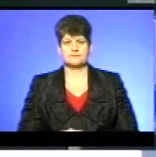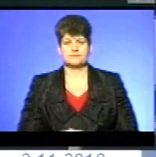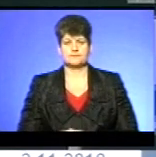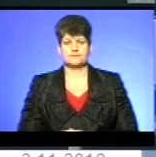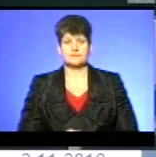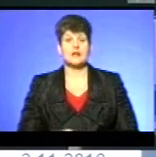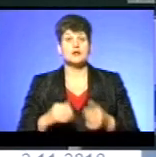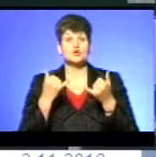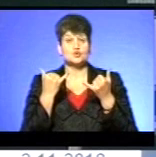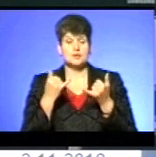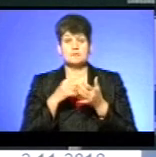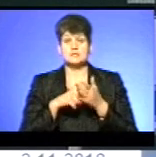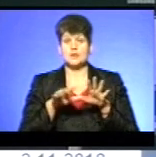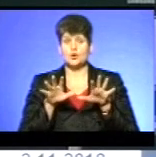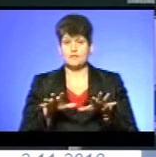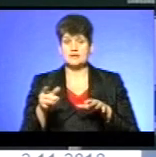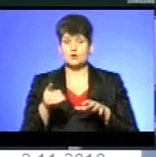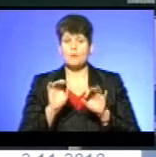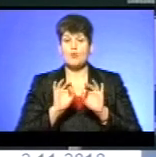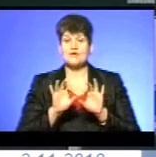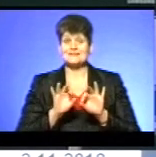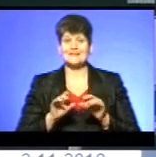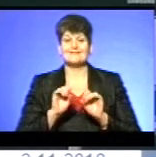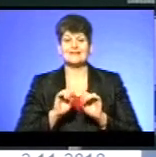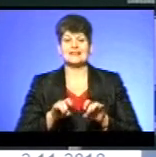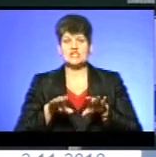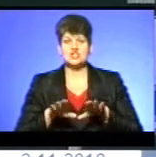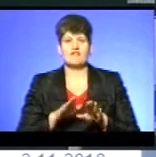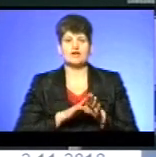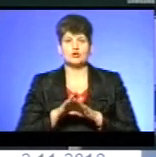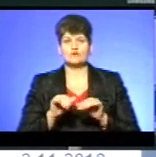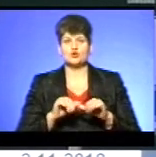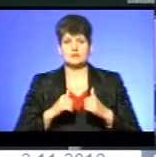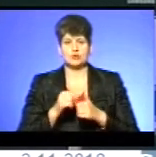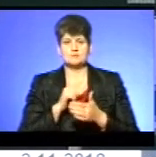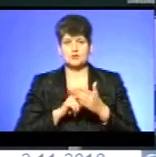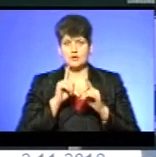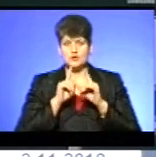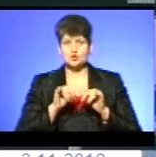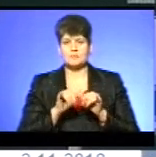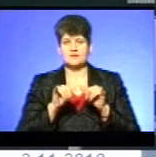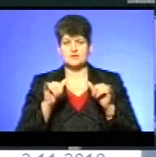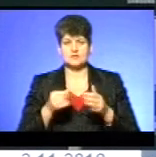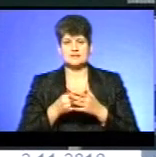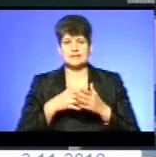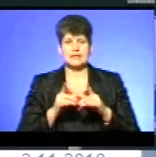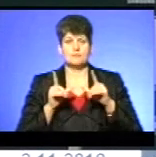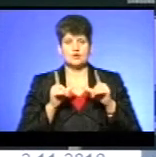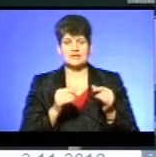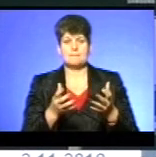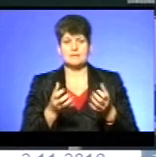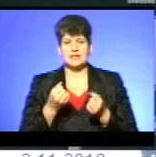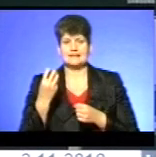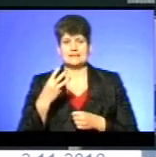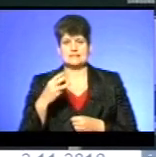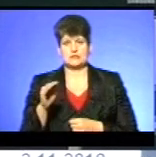Сьогодні міський голова Тернополя пояснив рішення виконавчого комітету міськради щодо підвищення тарифів на проїзд, яке прийняли 30